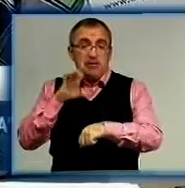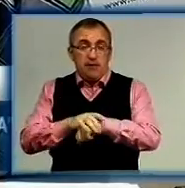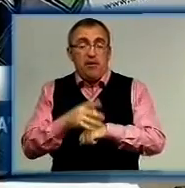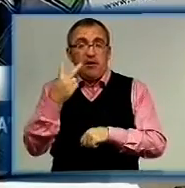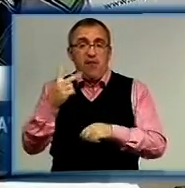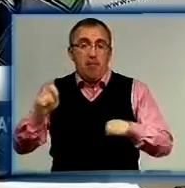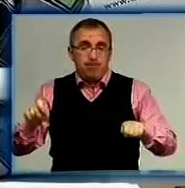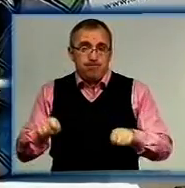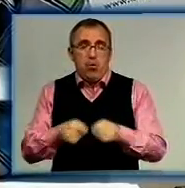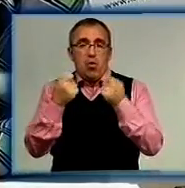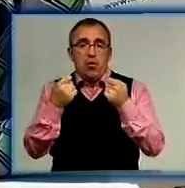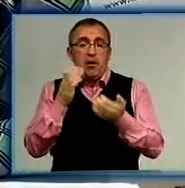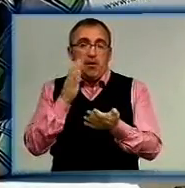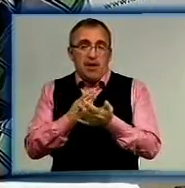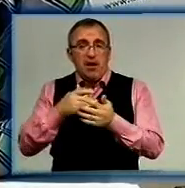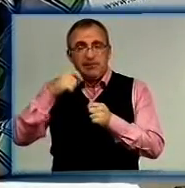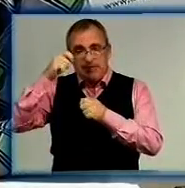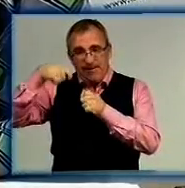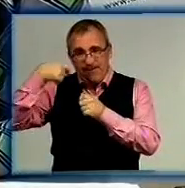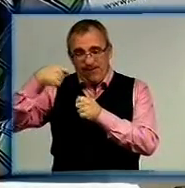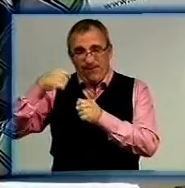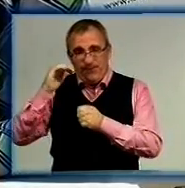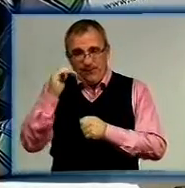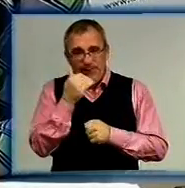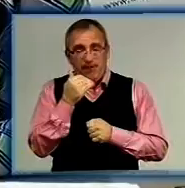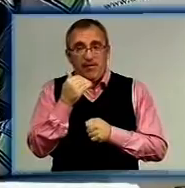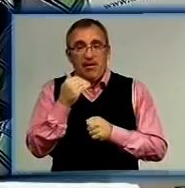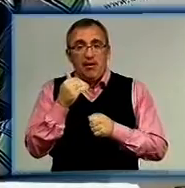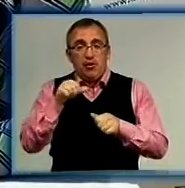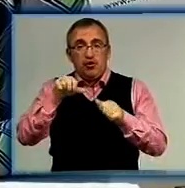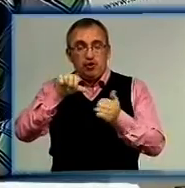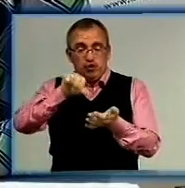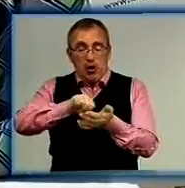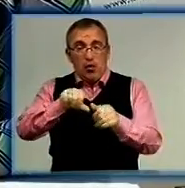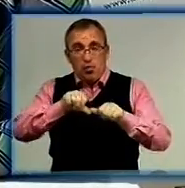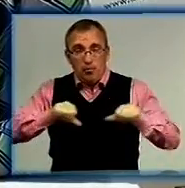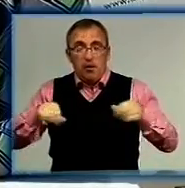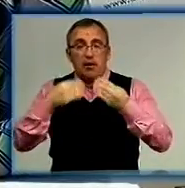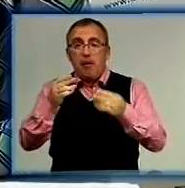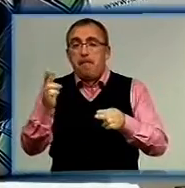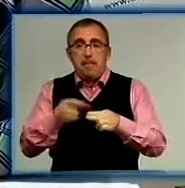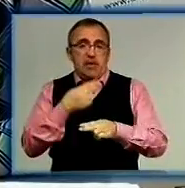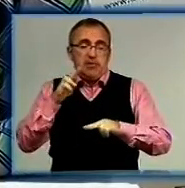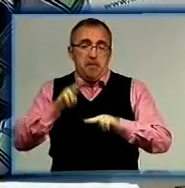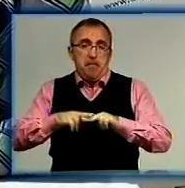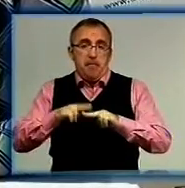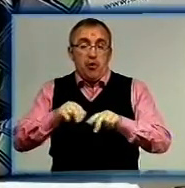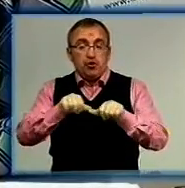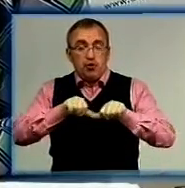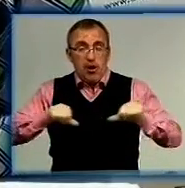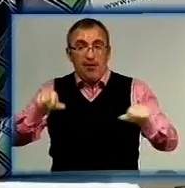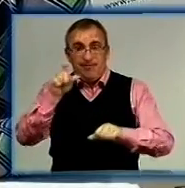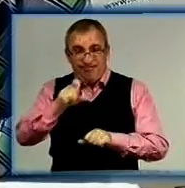порушення. Є відео, коли члени комісії видавали без паспорта. І члени комісії